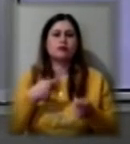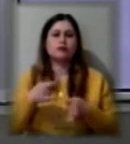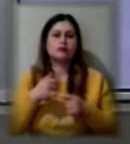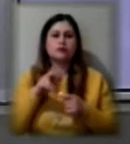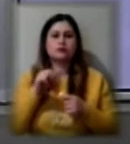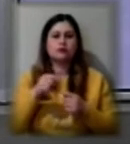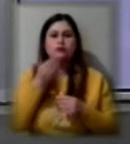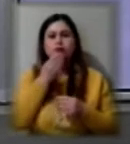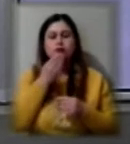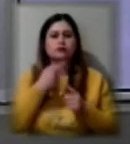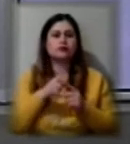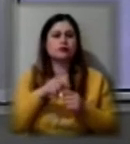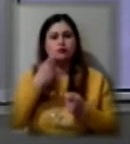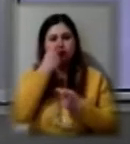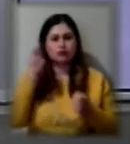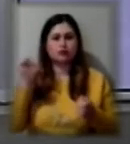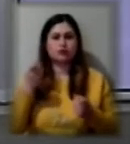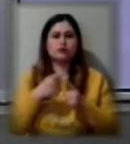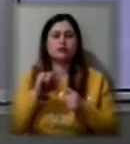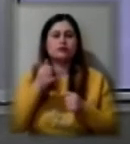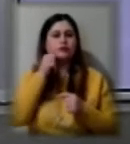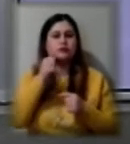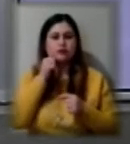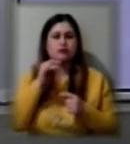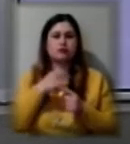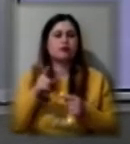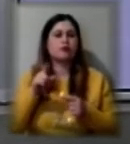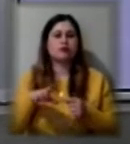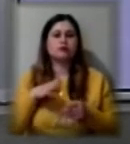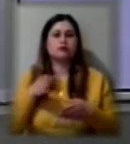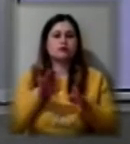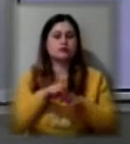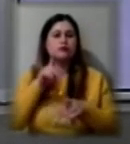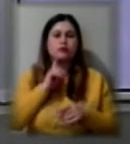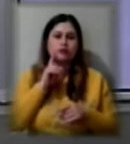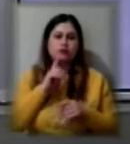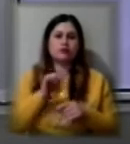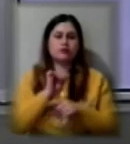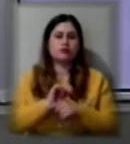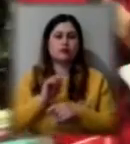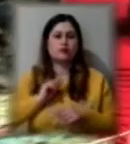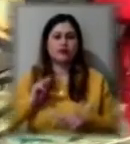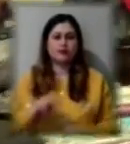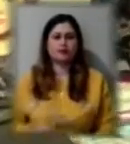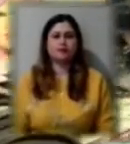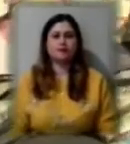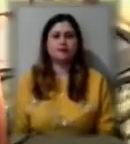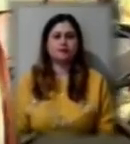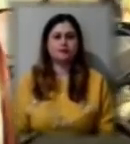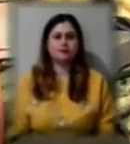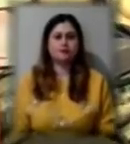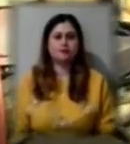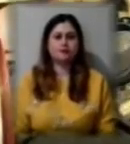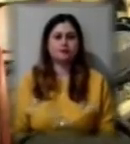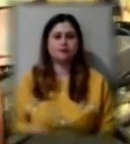щоб попередити. Від завтра всі вони мають тимчасово призупинити роботу. Зараз про це коротко. Сьогодні, розповідає